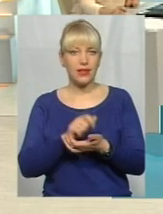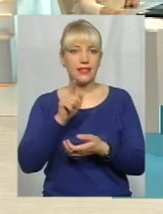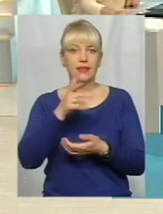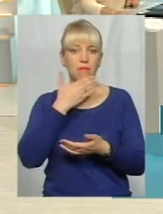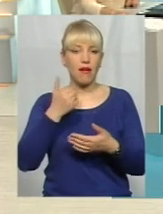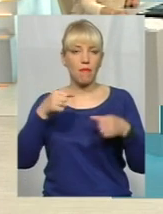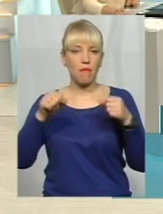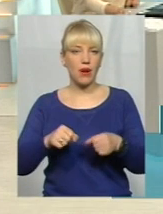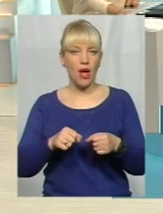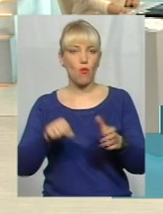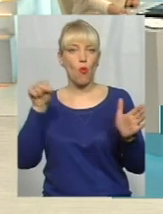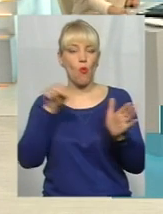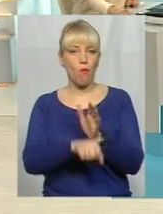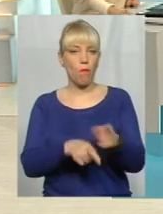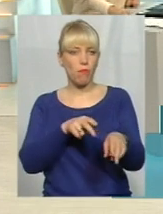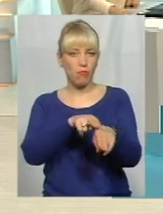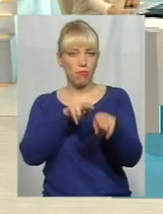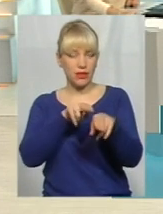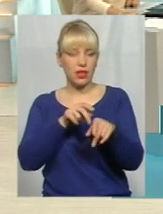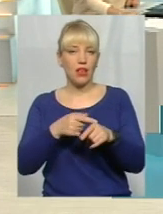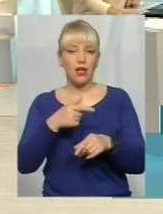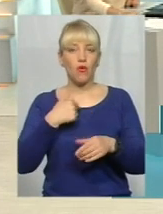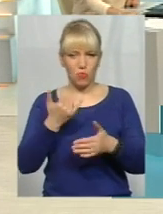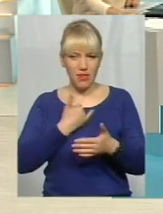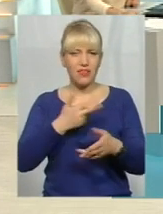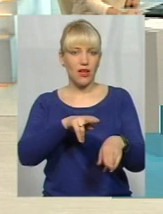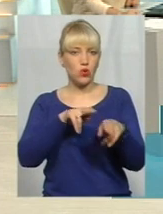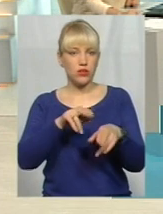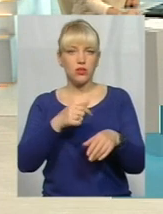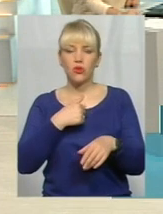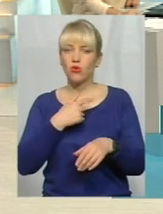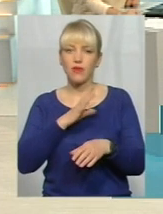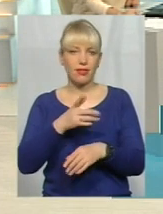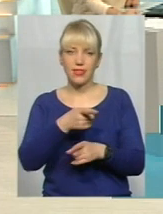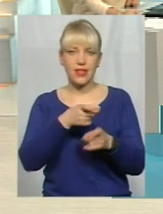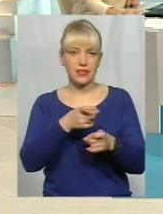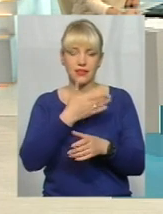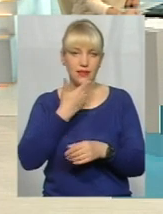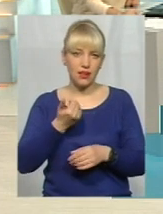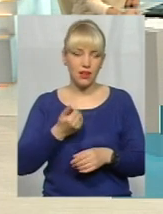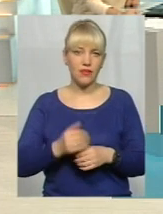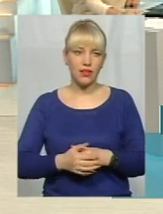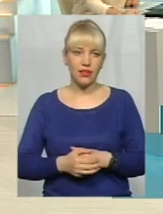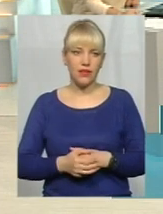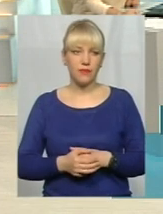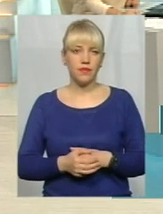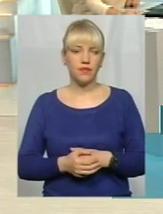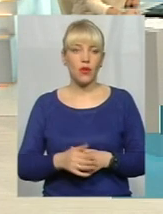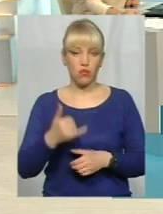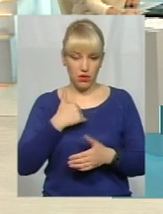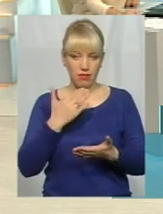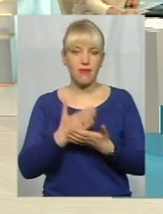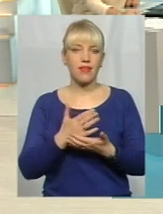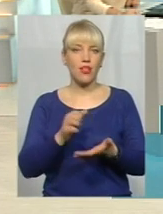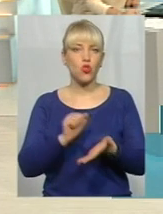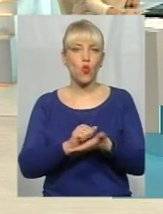теж. А не є рушниця 16 калібр. І 9 років вже. Я ні разу не стріляв. Є постійно. Для самозахисту. У мене документи є на рушницю.